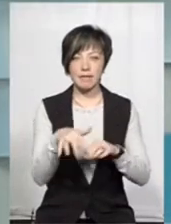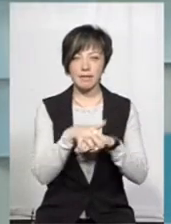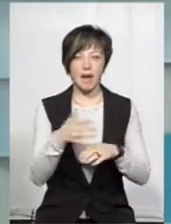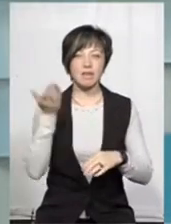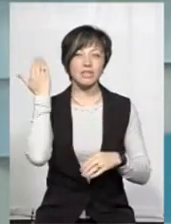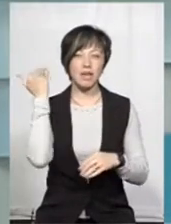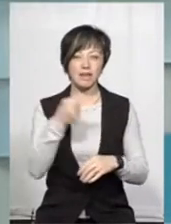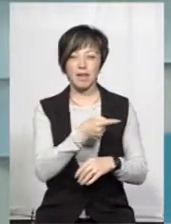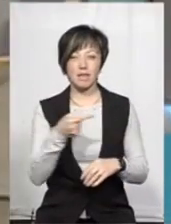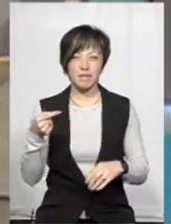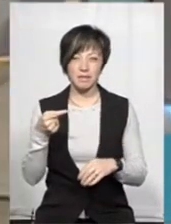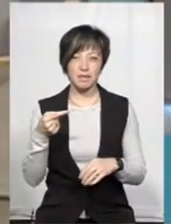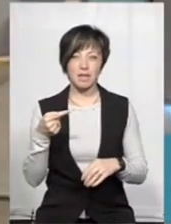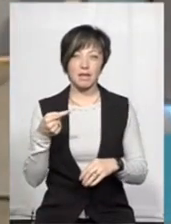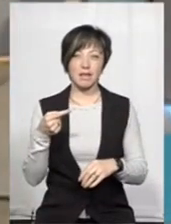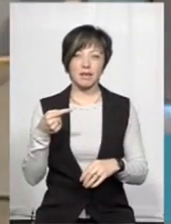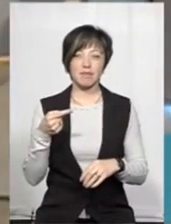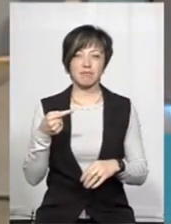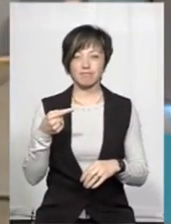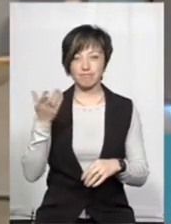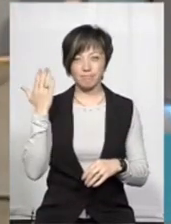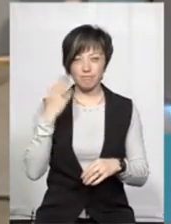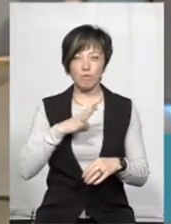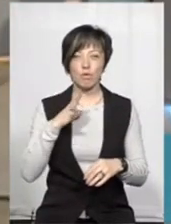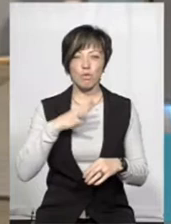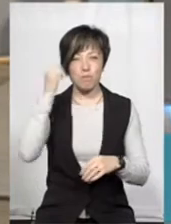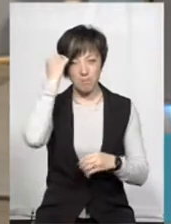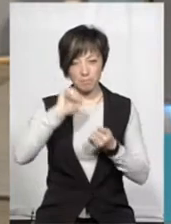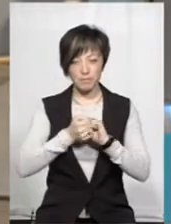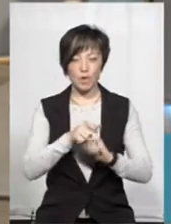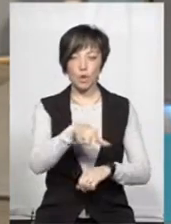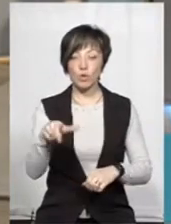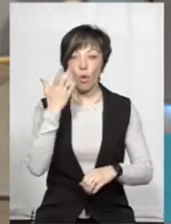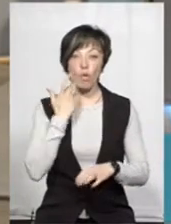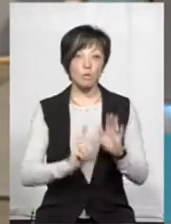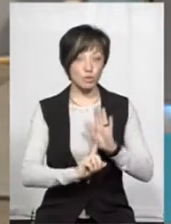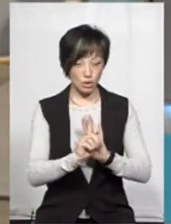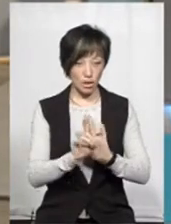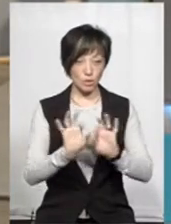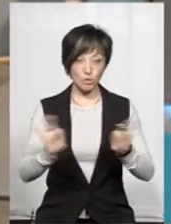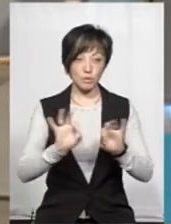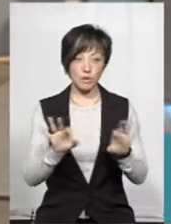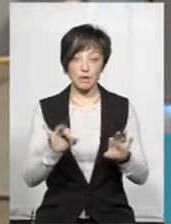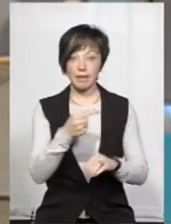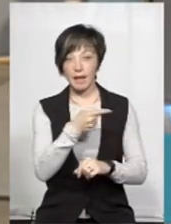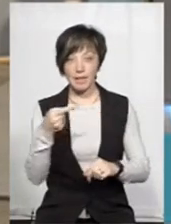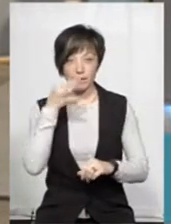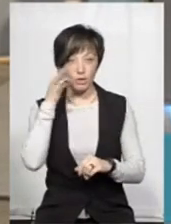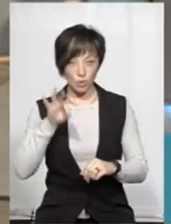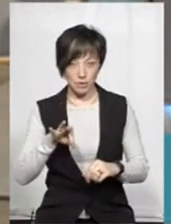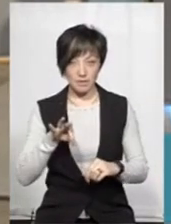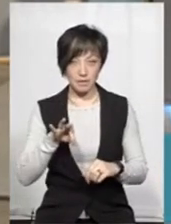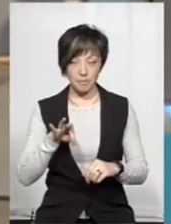трошечки такий ще негативний шлейф, який був колись, десь живе в людей пам'яті, і вони, коли починають розповідати якийсь негативний